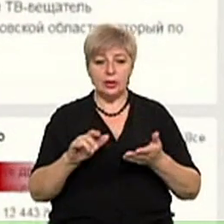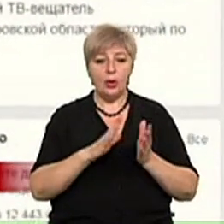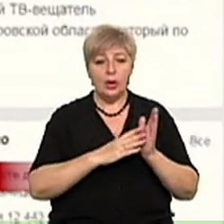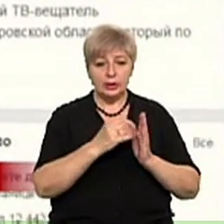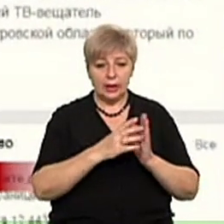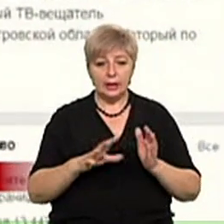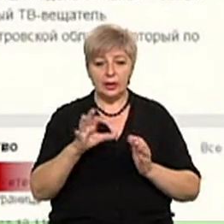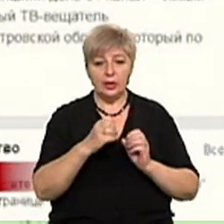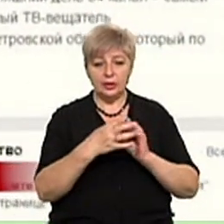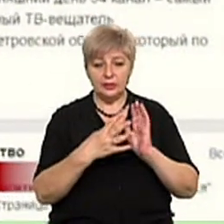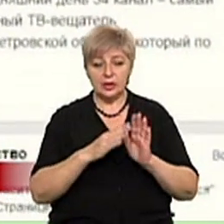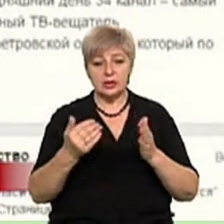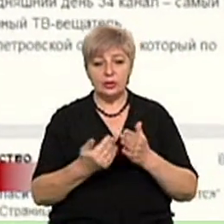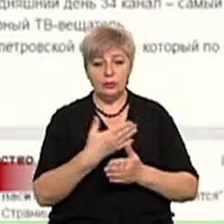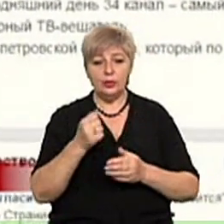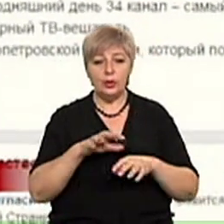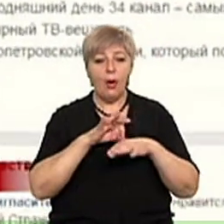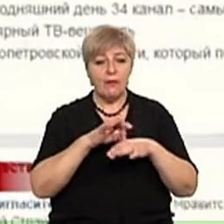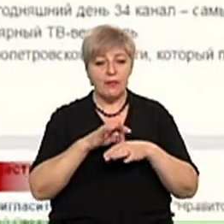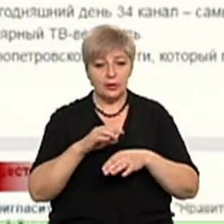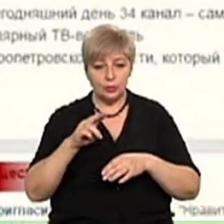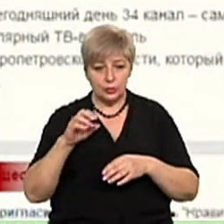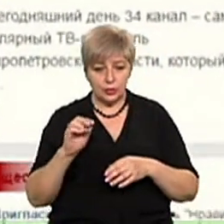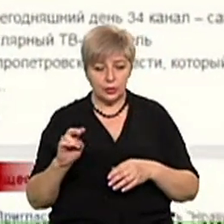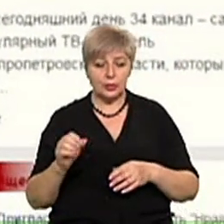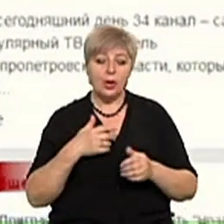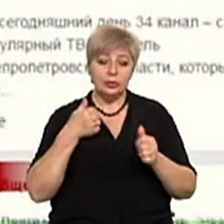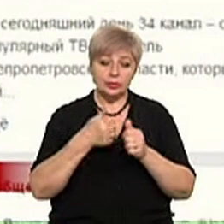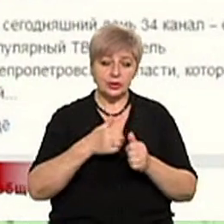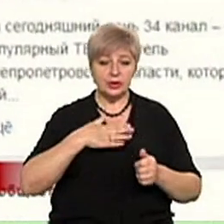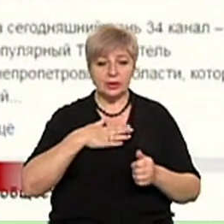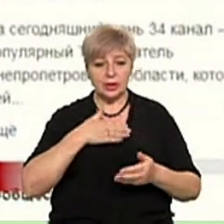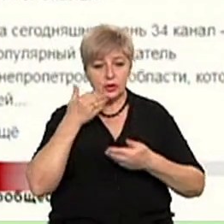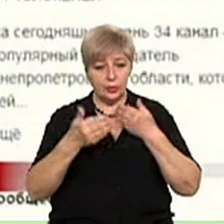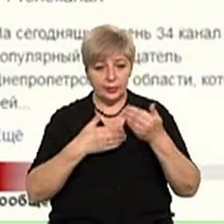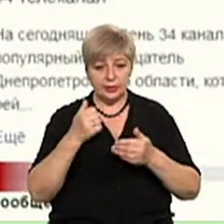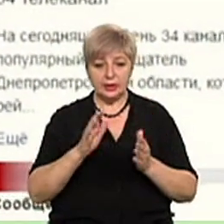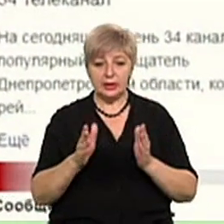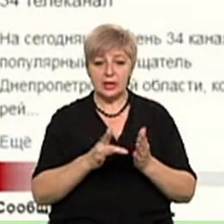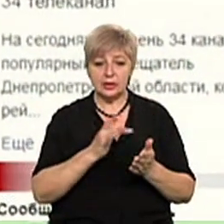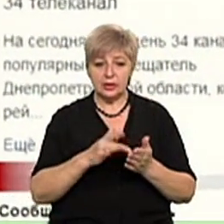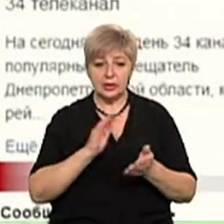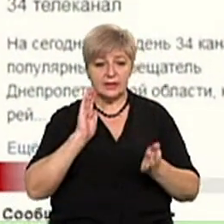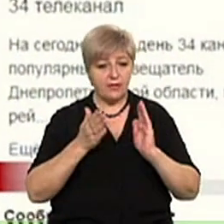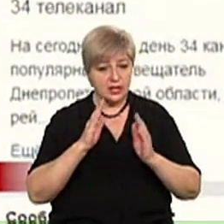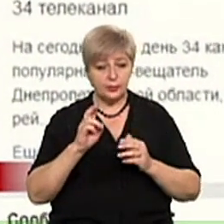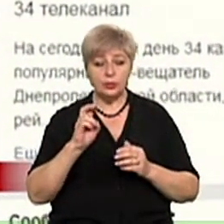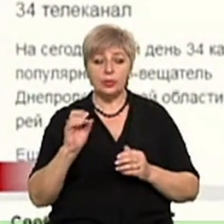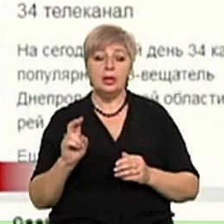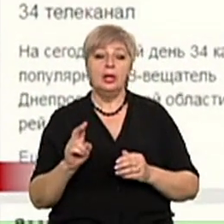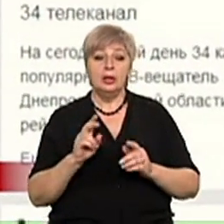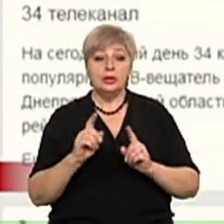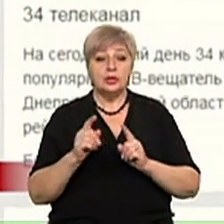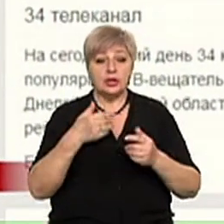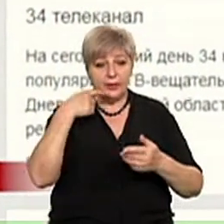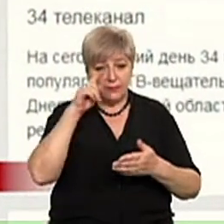з новою ведучою грани Яріною Асилгараєвою. Долучайтеся до нашого опитування на сторінці Фейсбук. Чи вірите ви